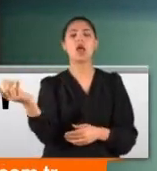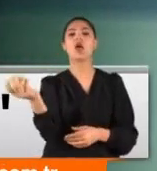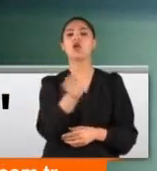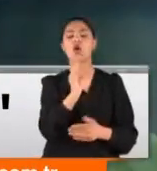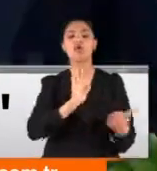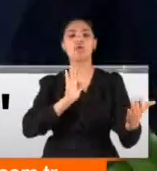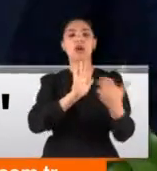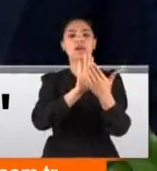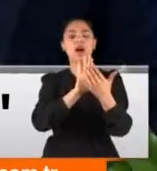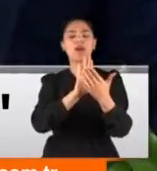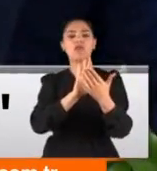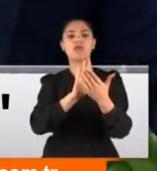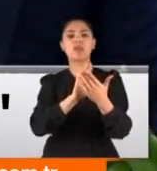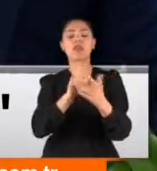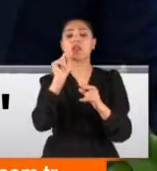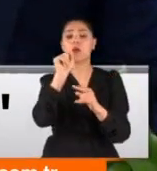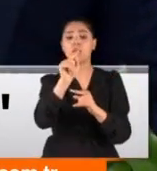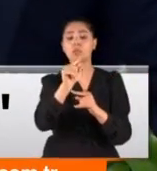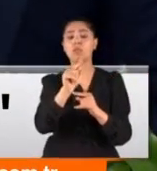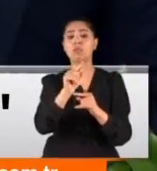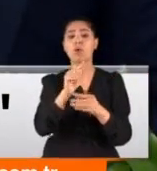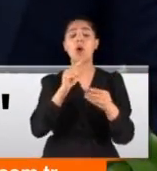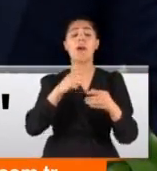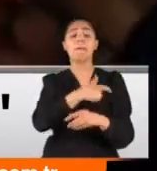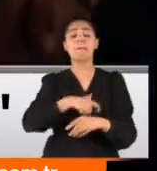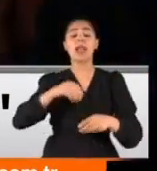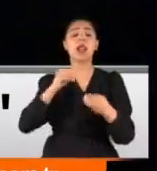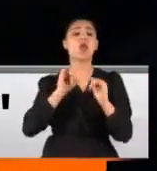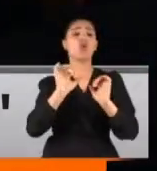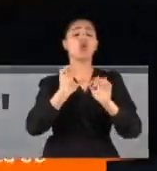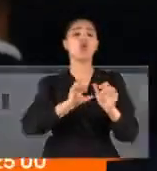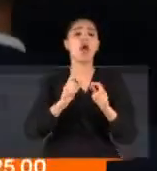karşıtlığı giderek bir milli güvenlik sorununa dönüşüyor.